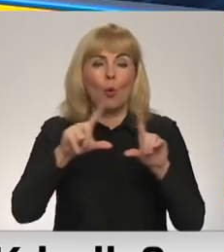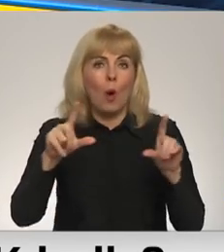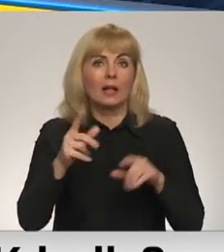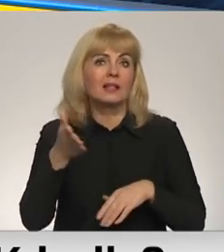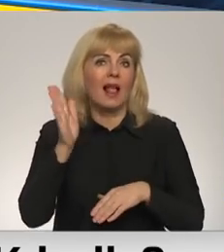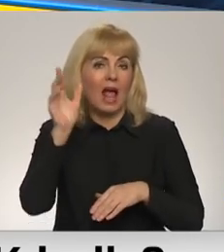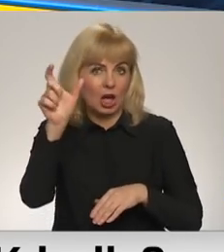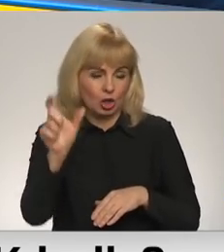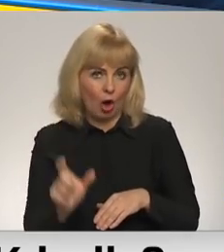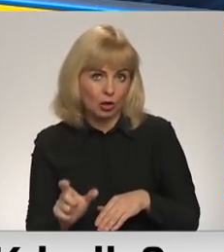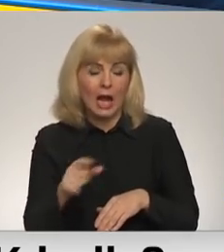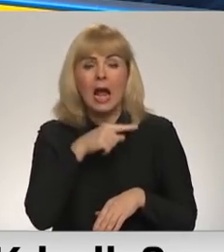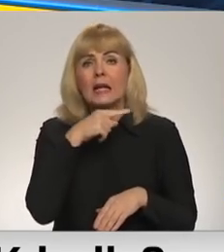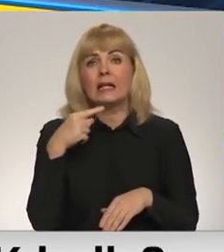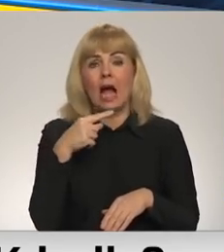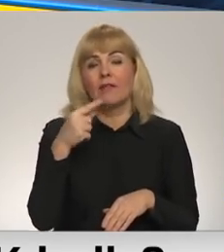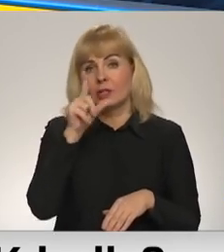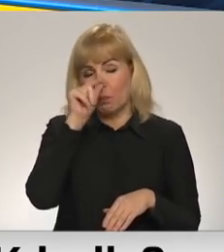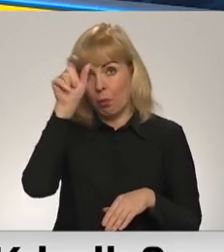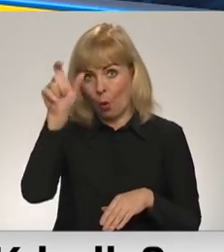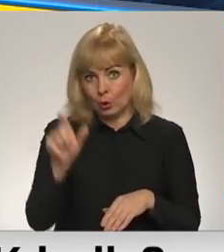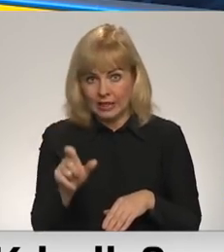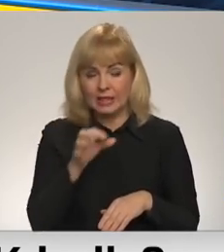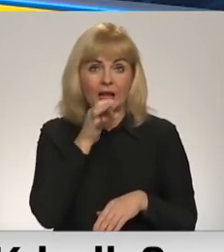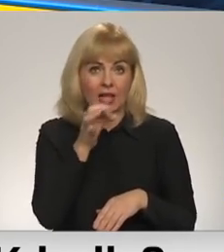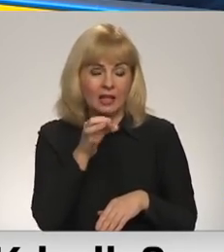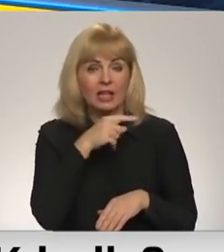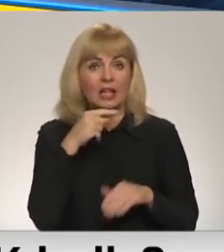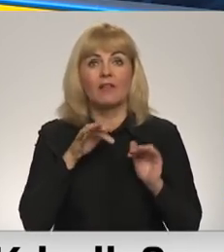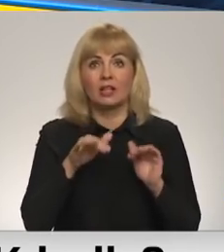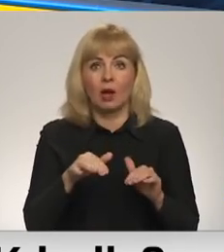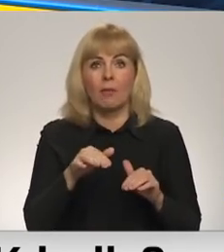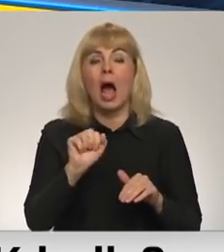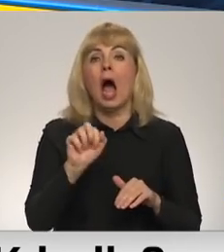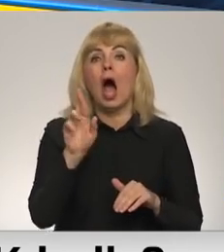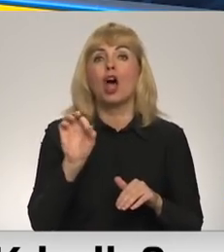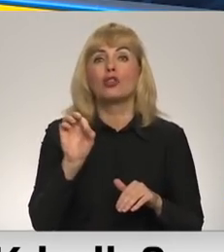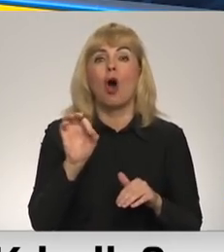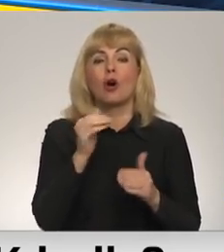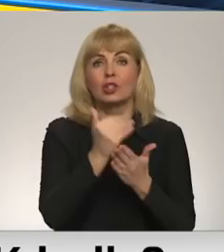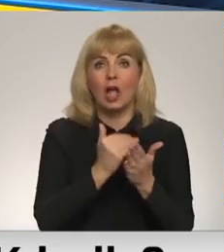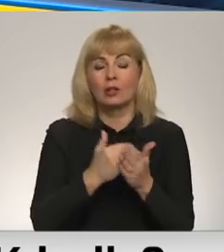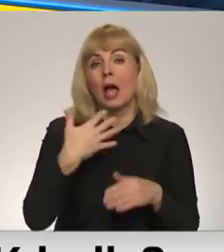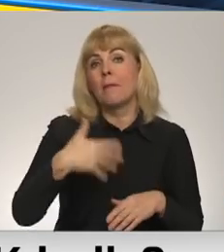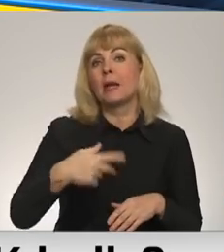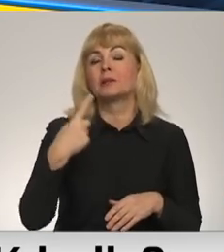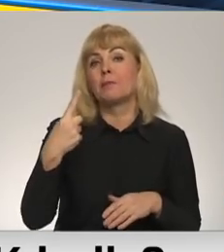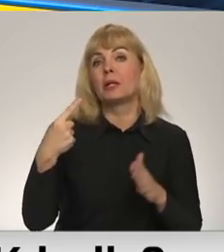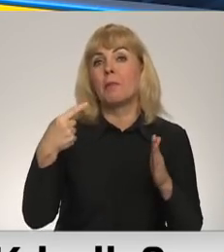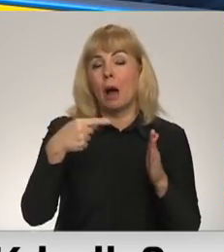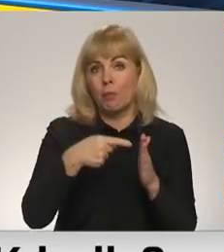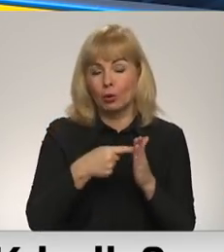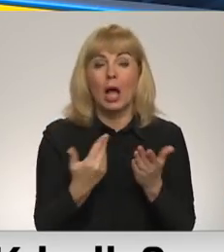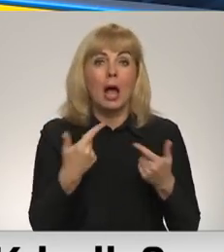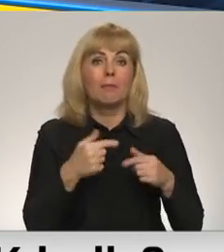Labdien! Krievijas prezidents Vladimirs Putins ir paudzis, ka Krievija darbojas pēc ANO statūtiem, 51. punkta. Tas paredz